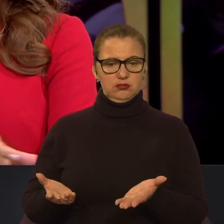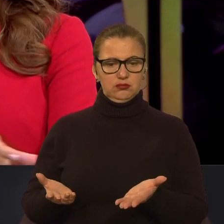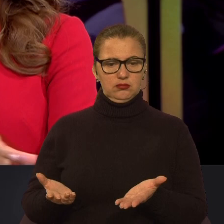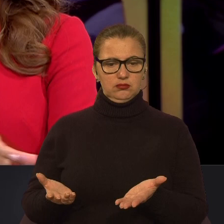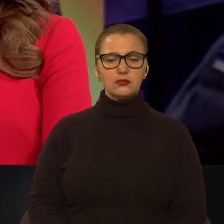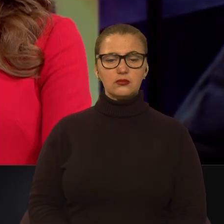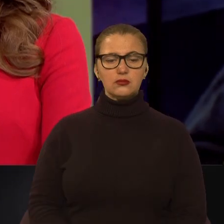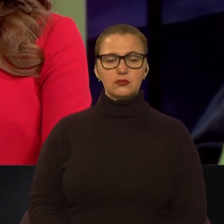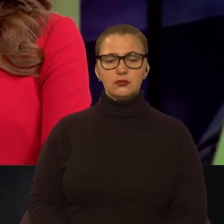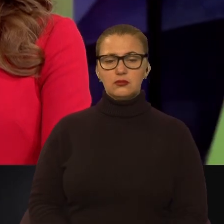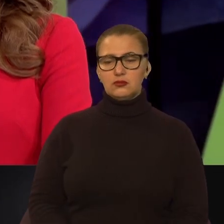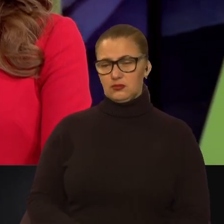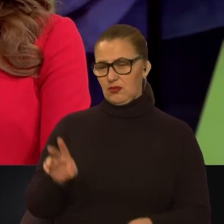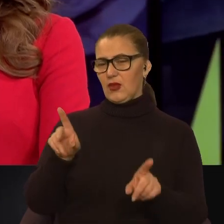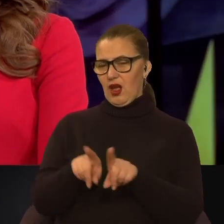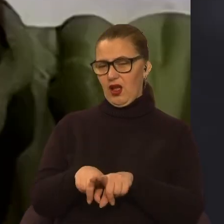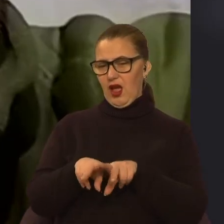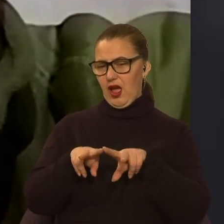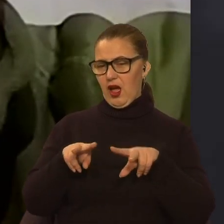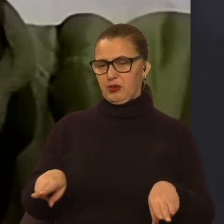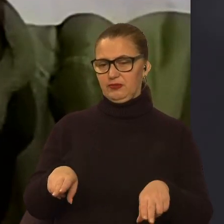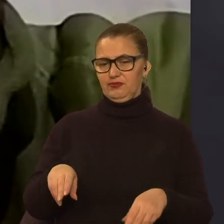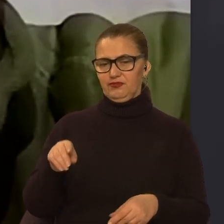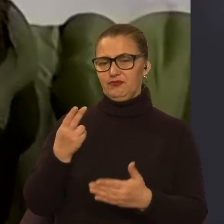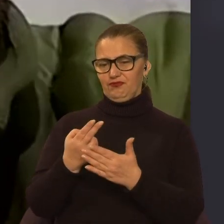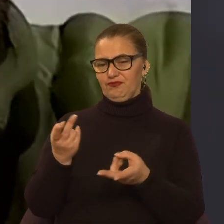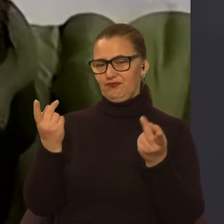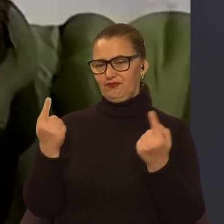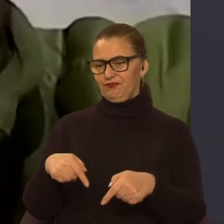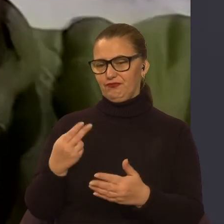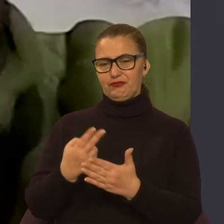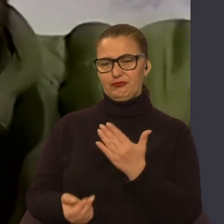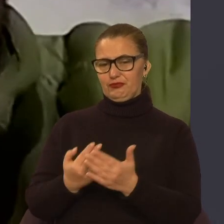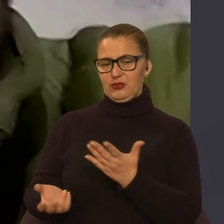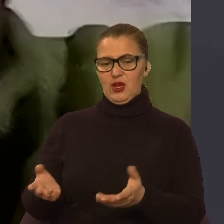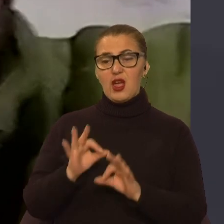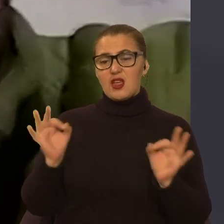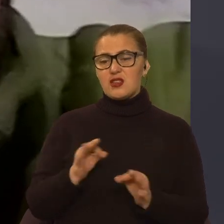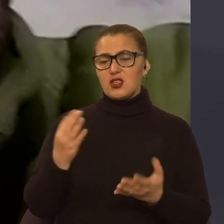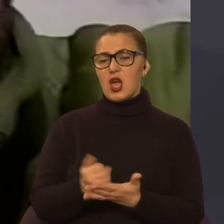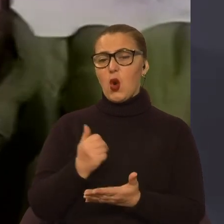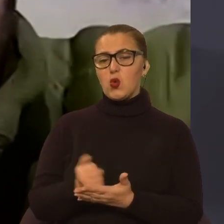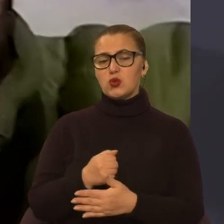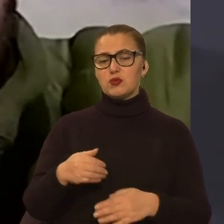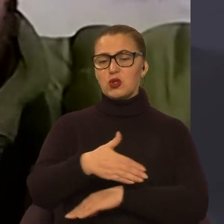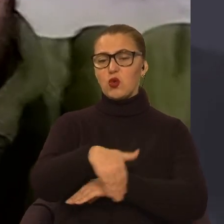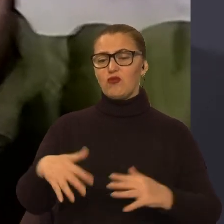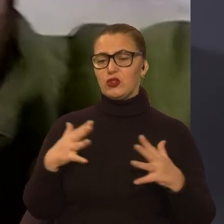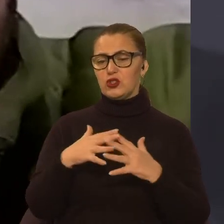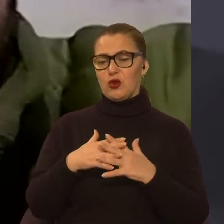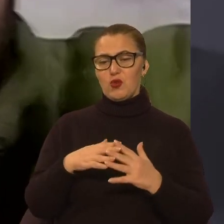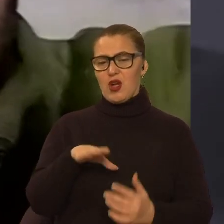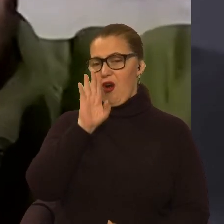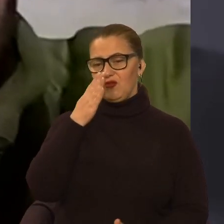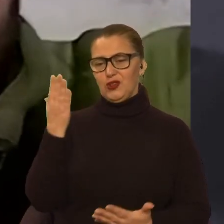Вона провальною залишилася. Ніякого успіху у вуличних боях противник не досяг. На сьогоднішній день їм вдалося